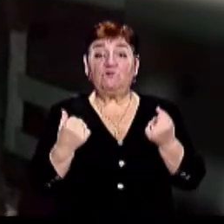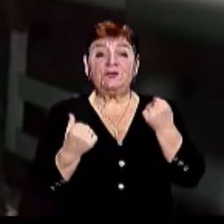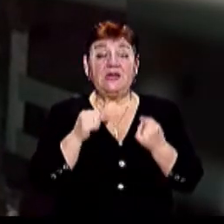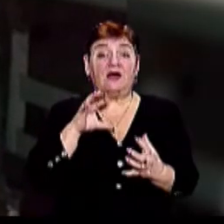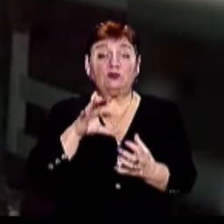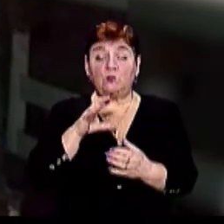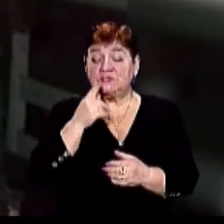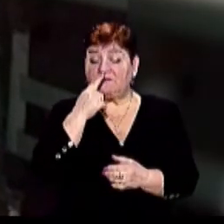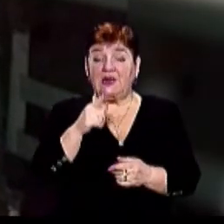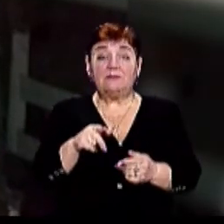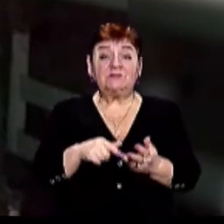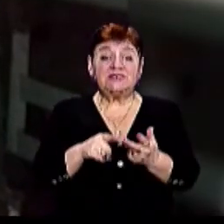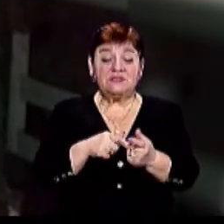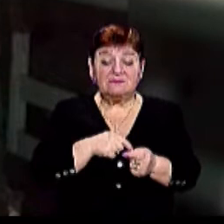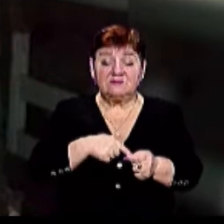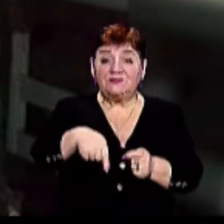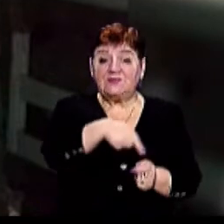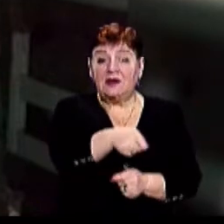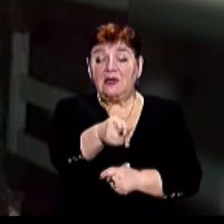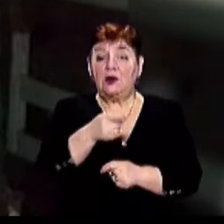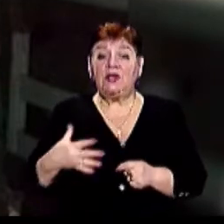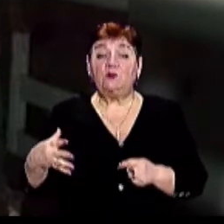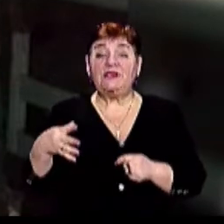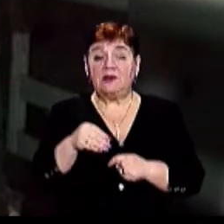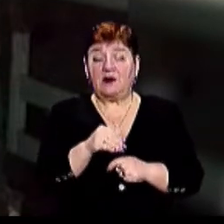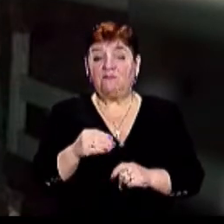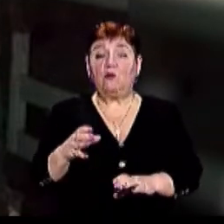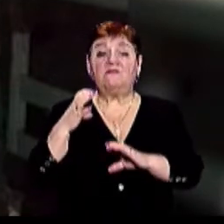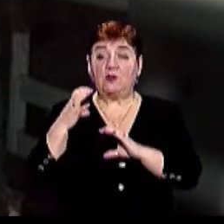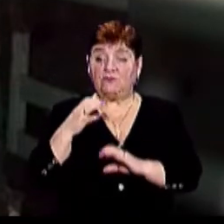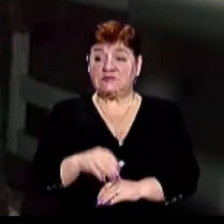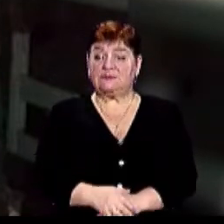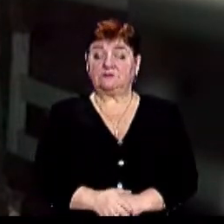не розрахував дистанції під час обгону і в'їхав у ваговоз